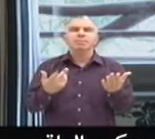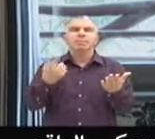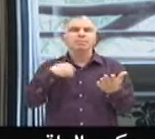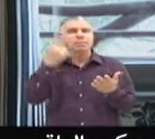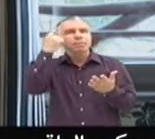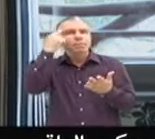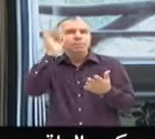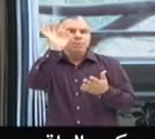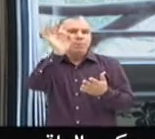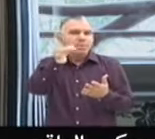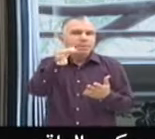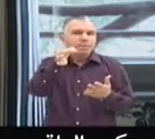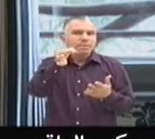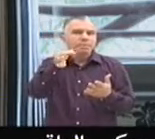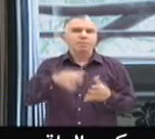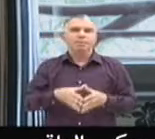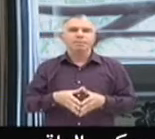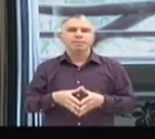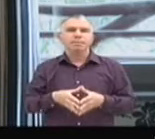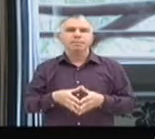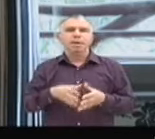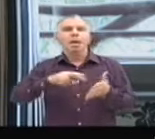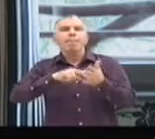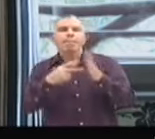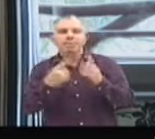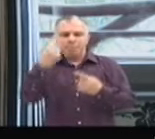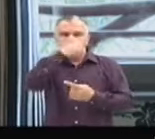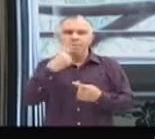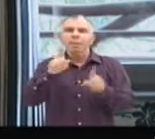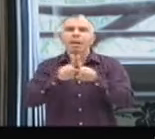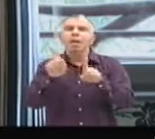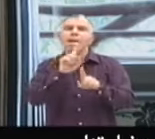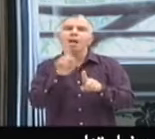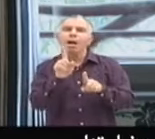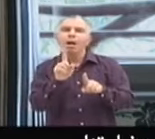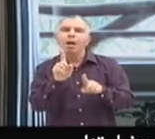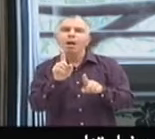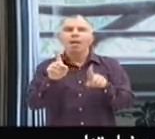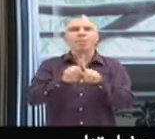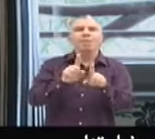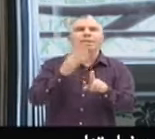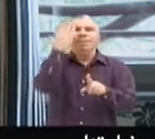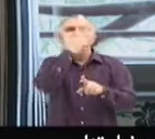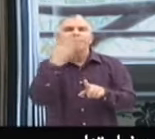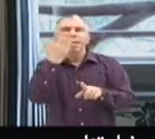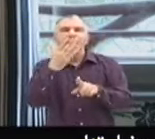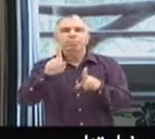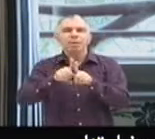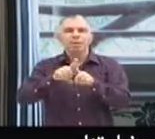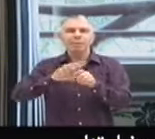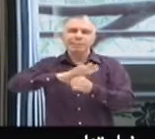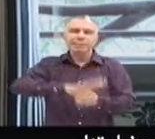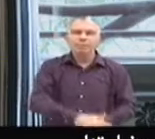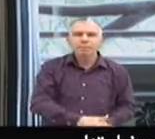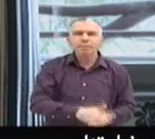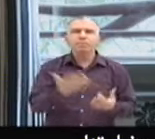intéressant de voir le monde à l'envers. le monde à l'envers. C'est-à-dire d'inverser les rôles, que ce soit les Arabes et les Noirs qui sont à